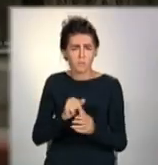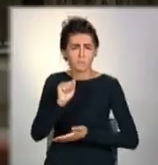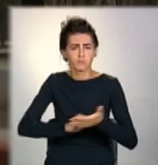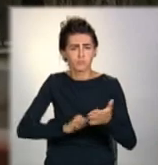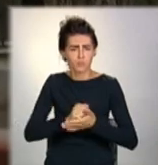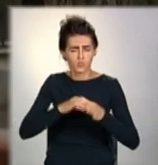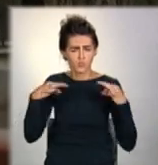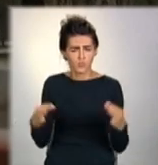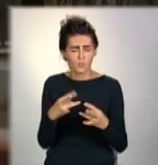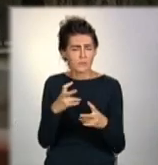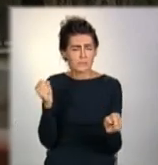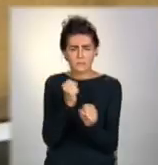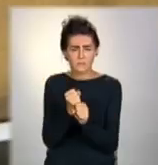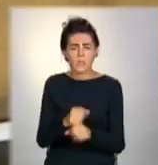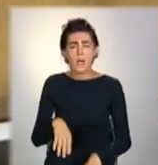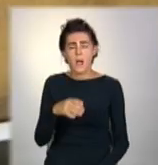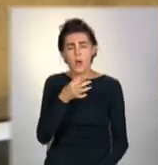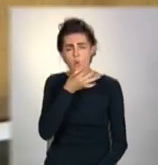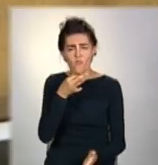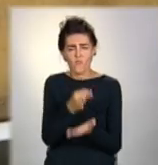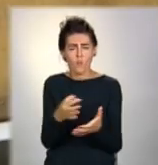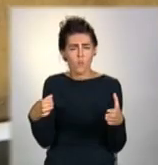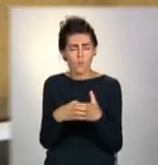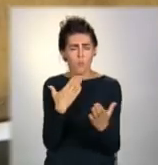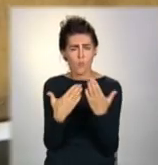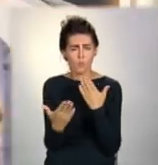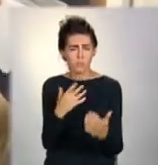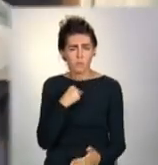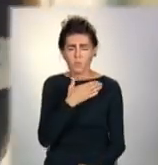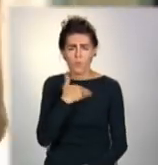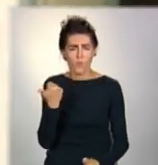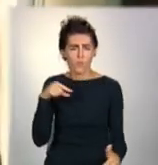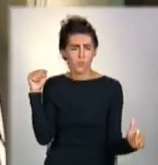Представник керівної кампанії спілкуватися з нами не захотів та втік.